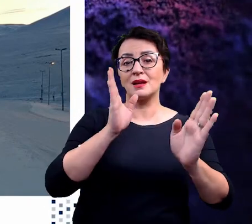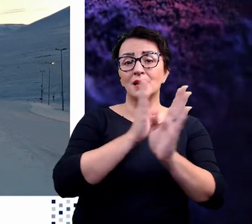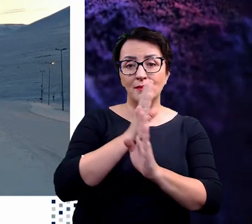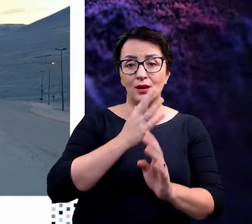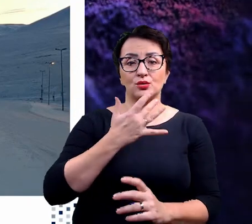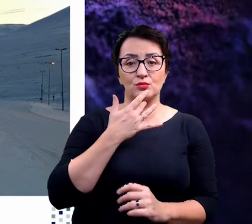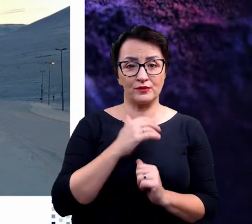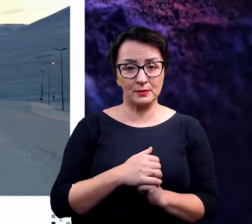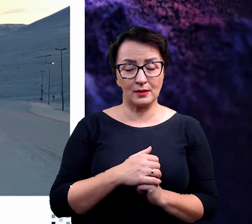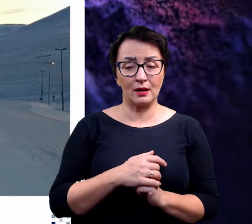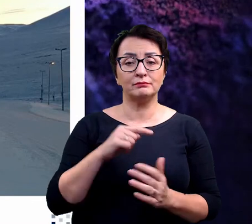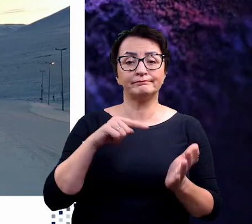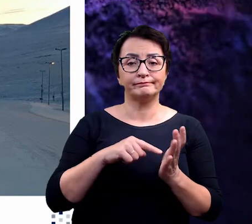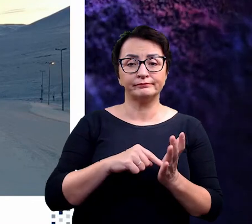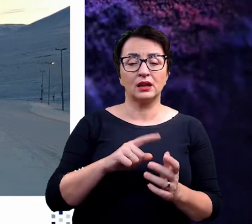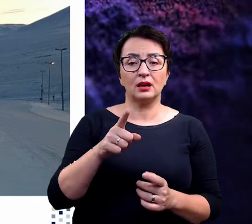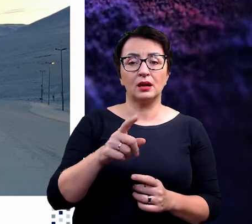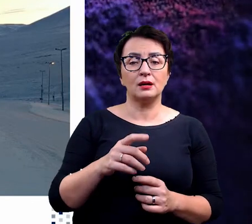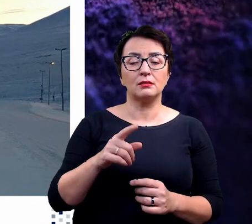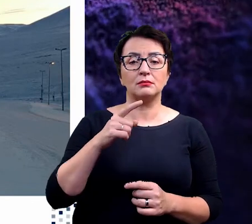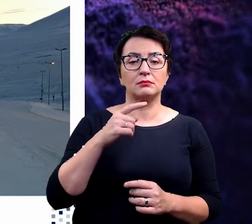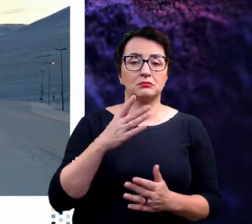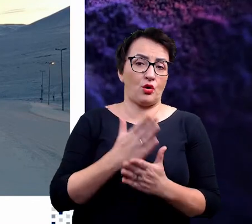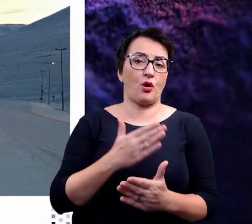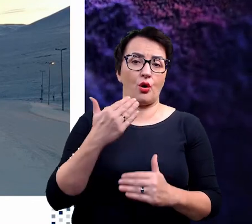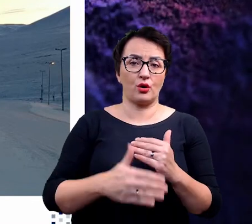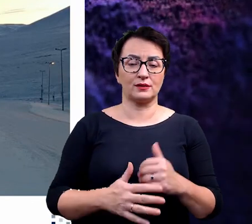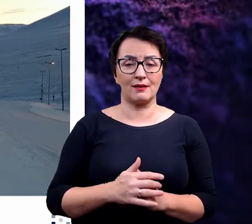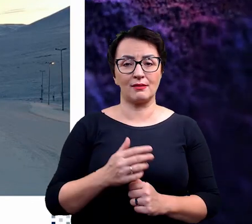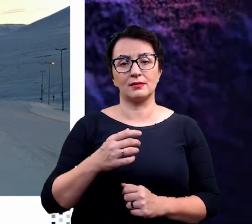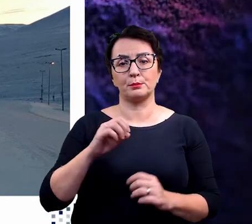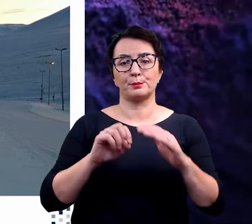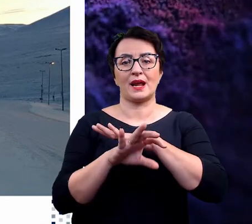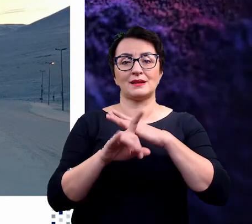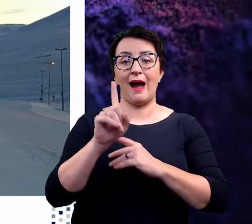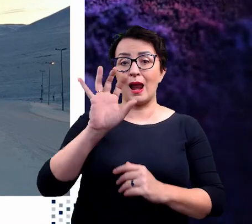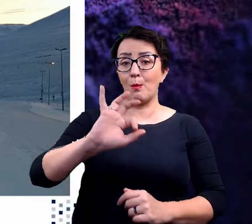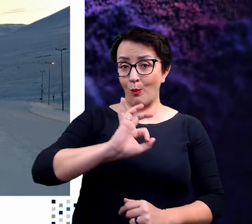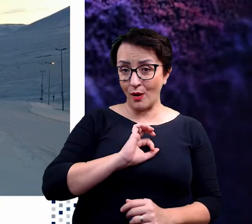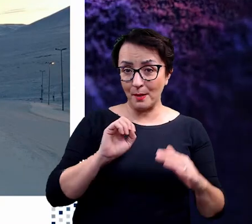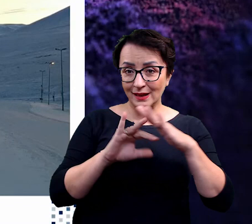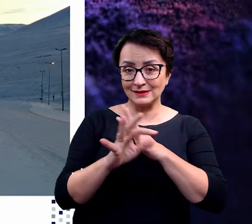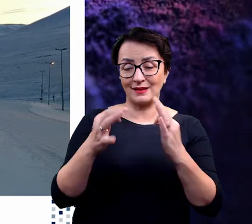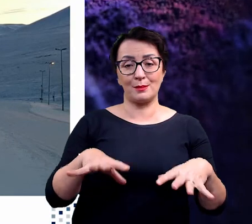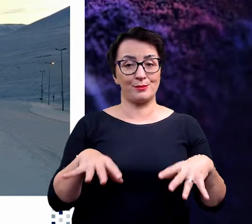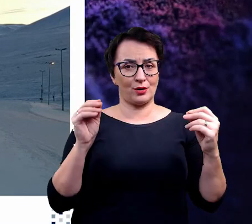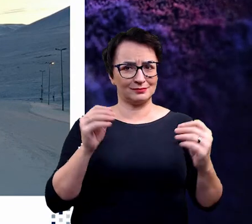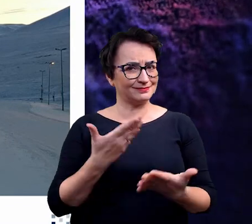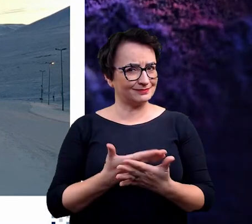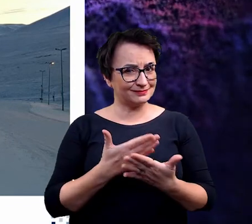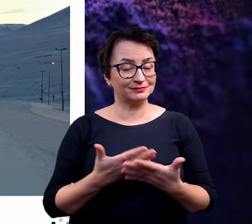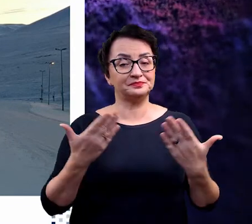w tym momencie ta racja o zmianach klimatu się kończy. Jednak moja prezentacja się dopiero zaczyna. A dlaczego? Dlatego, że